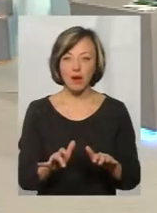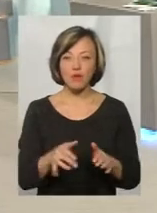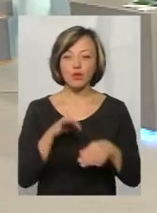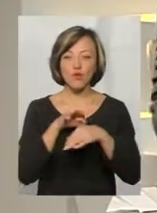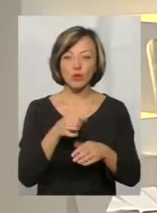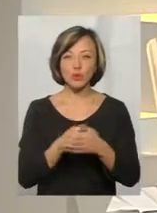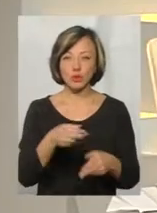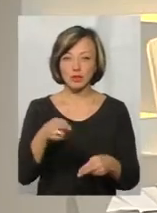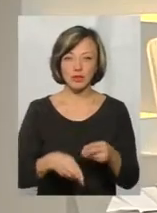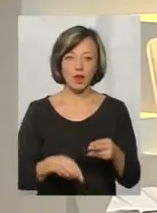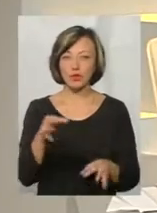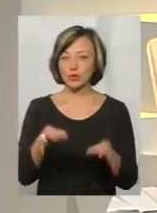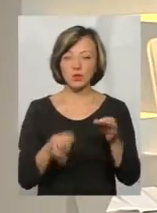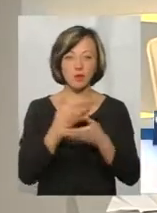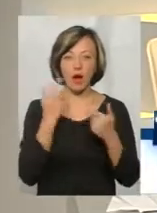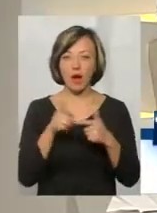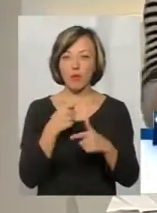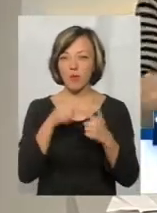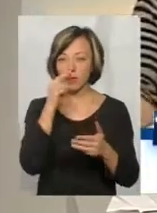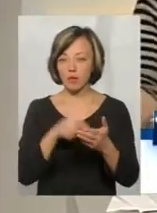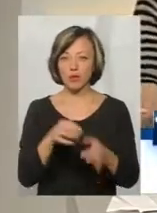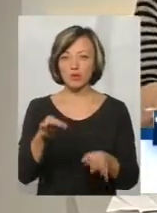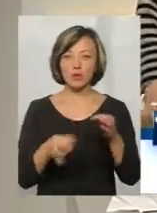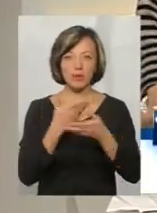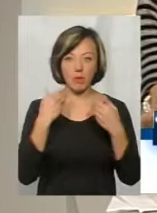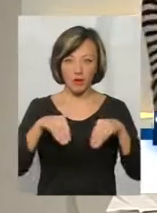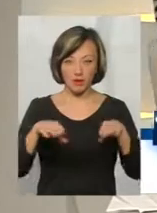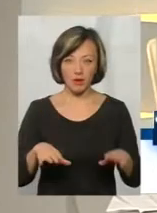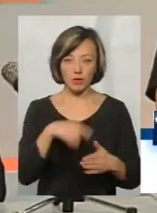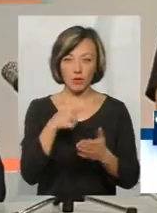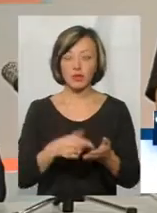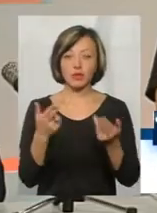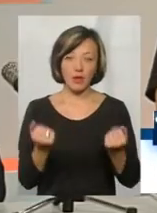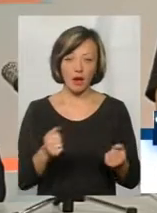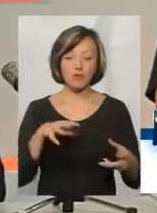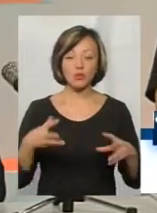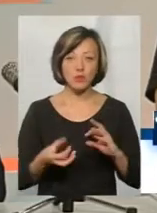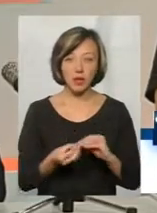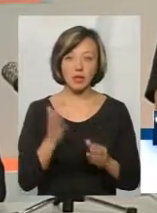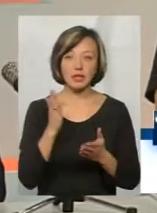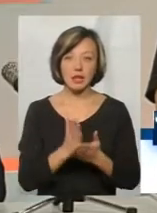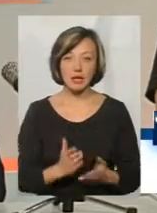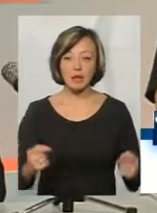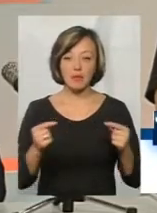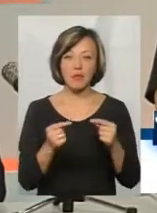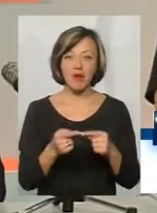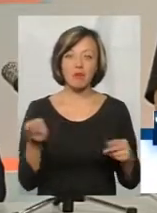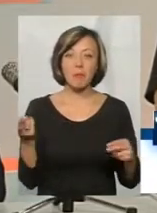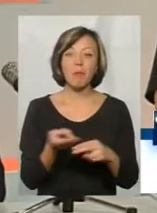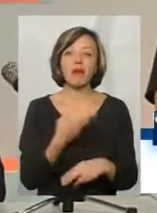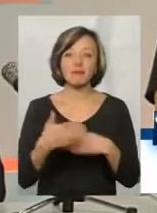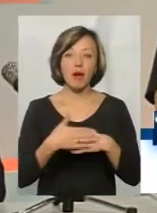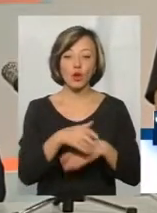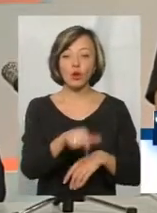до ким. Не доходять вони до суду або потребляють до суду, але немає вироку, так? і в результаті, оскільки є певна безкарність, люди